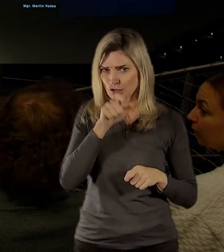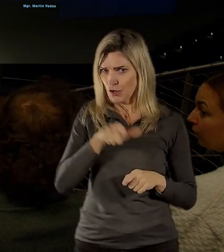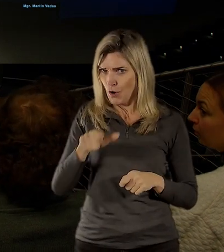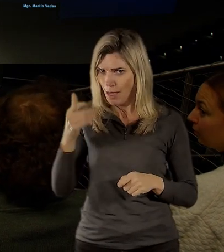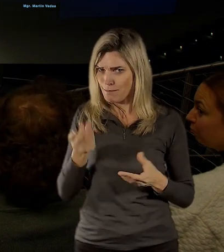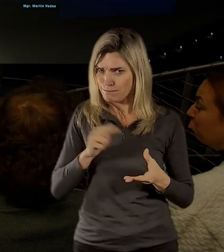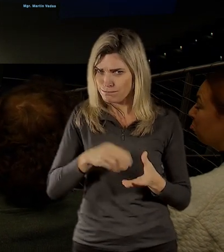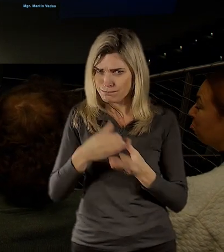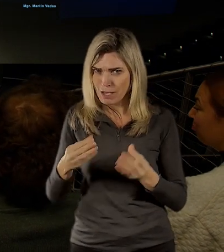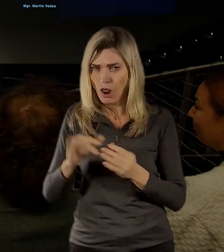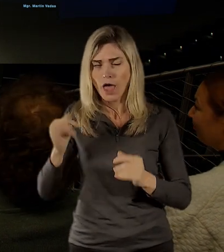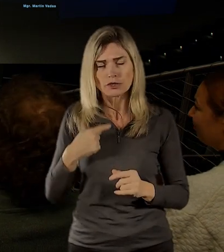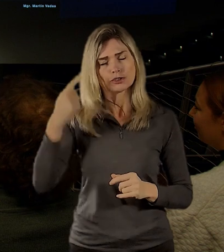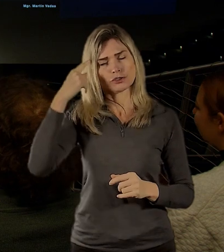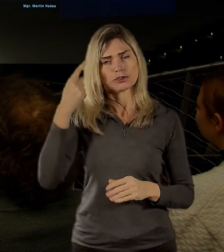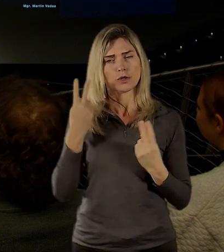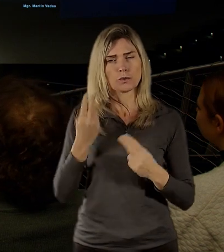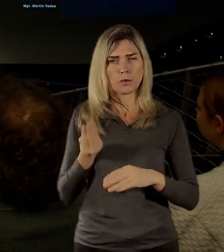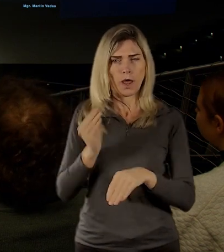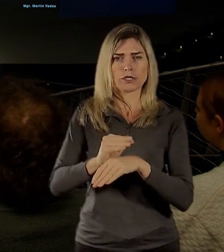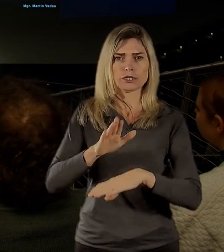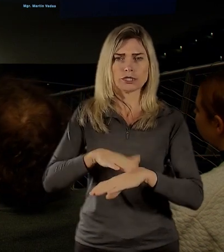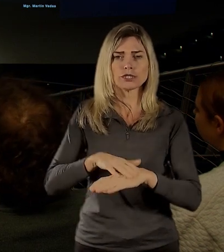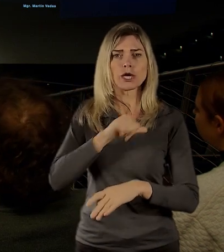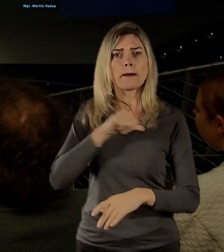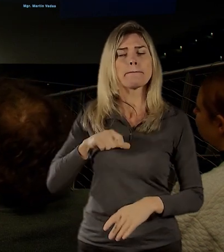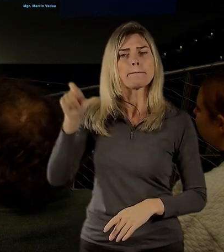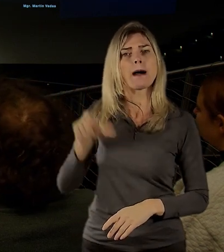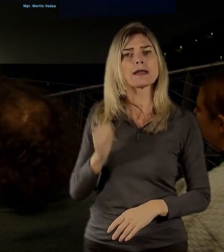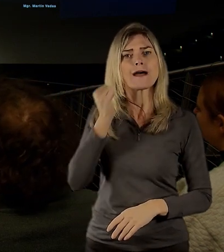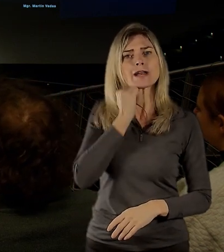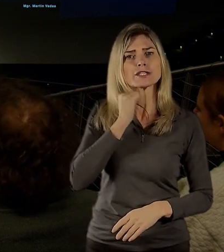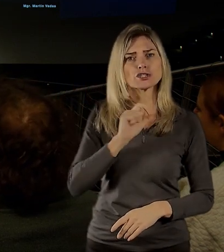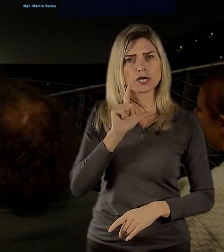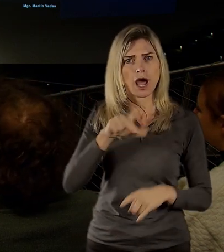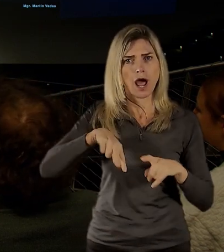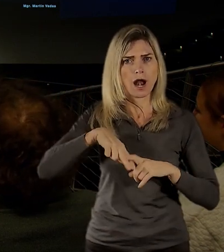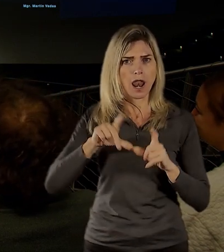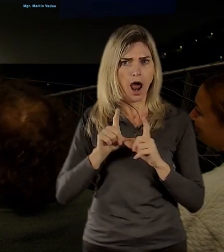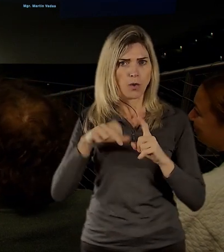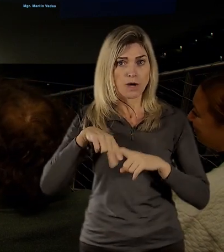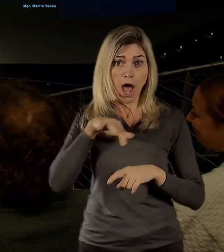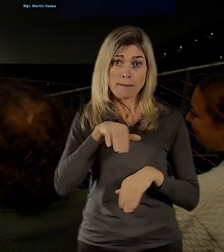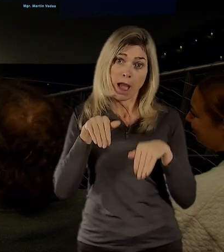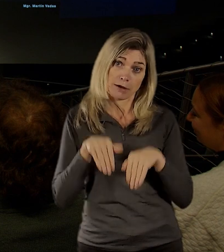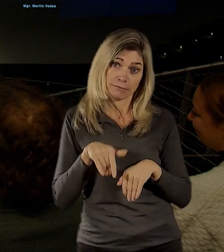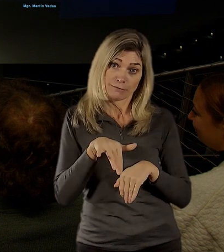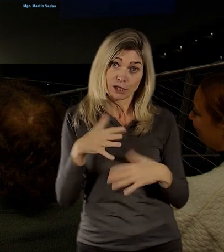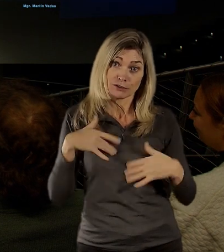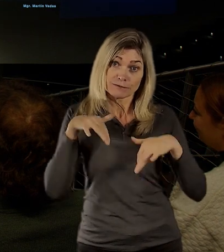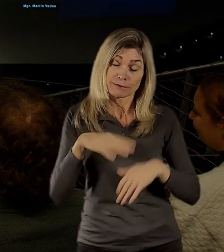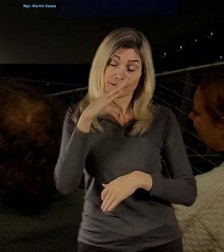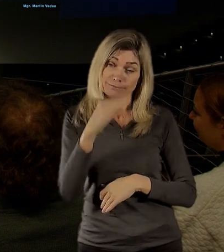připomněl velkou roli a velkou pomoc Františka Laudáta, který tady skromně sedí a bez něhož by